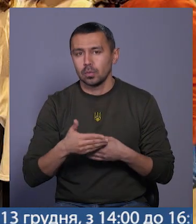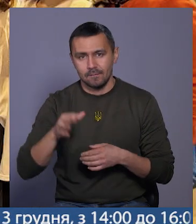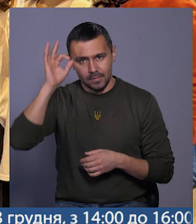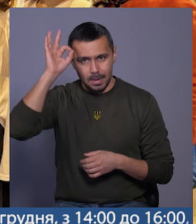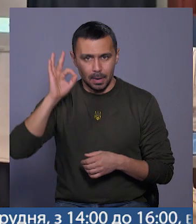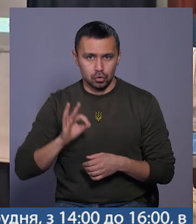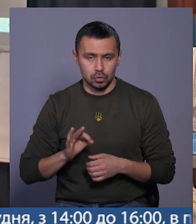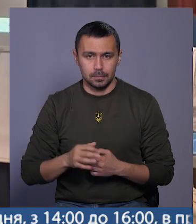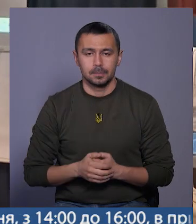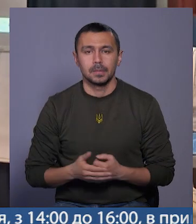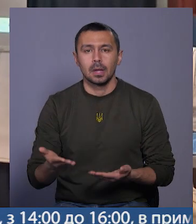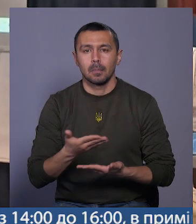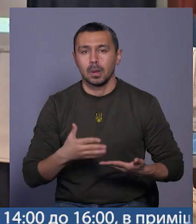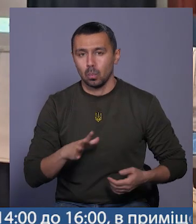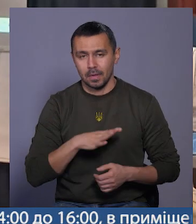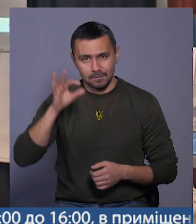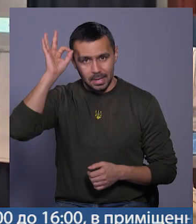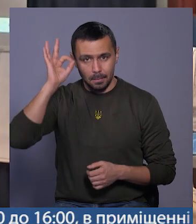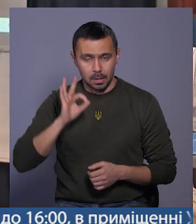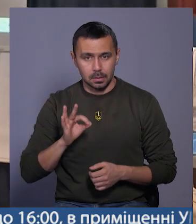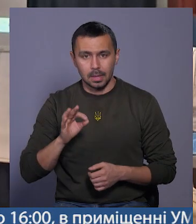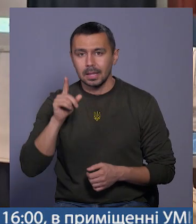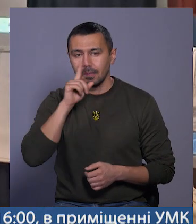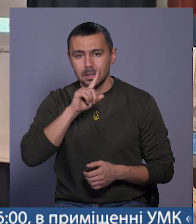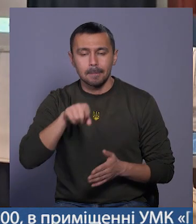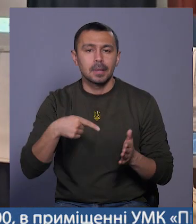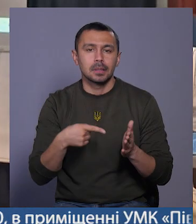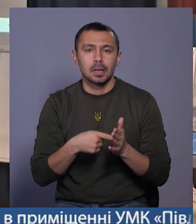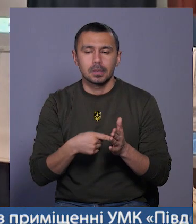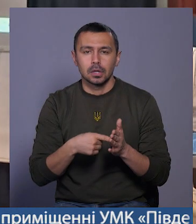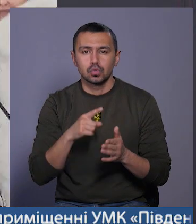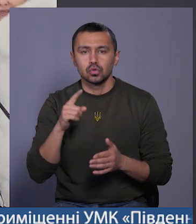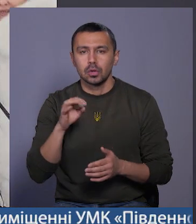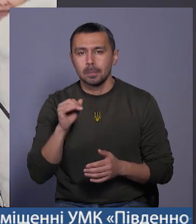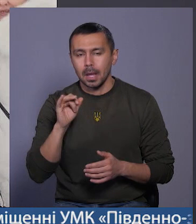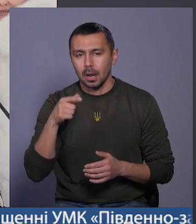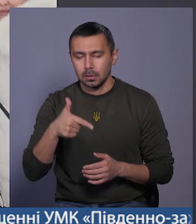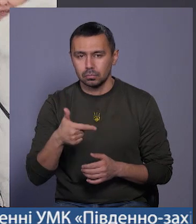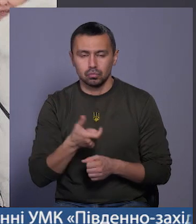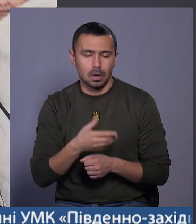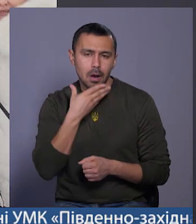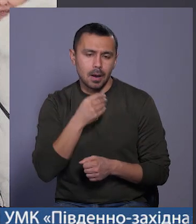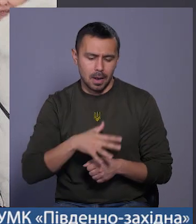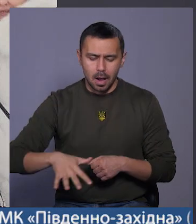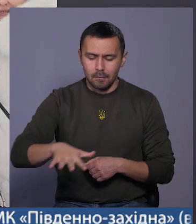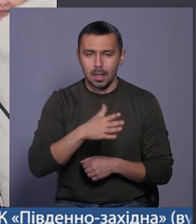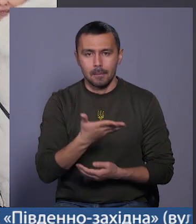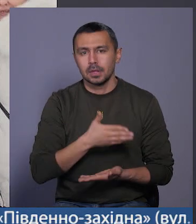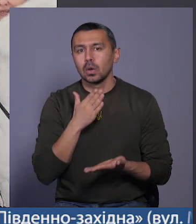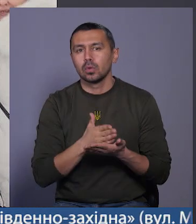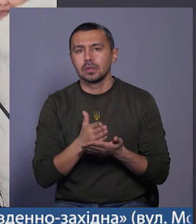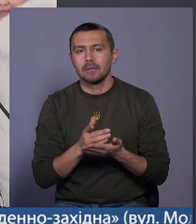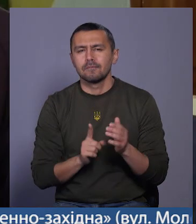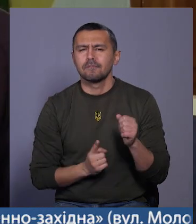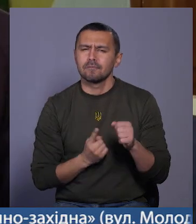Німеччині. Ми були у Німеччині, невеличке містечко Зоненберг, дуже гарні краєвиди, адже воно знаходиться в